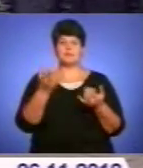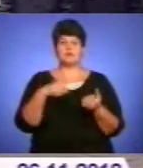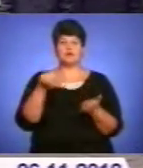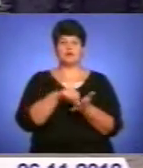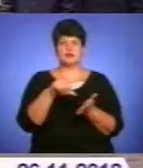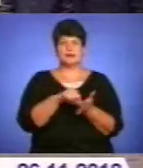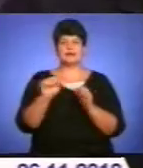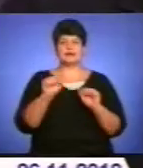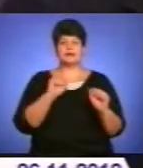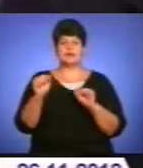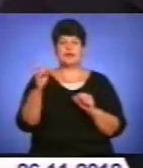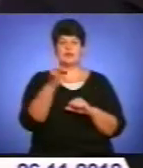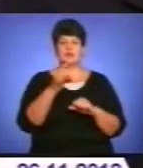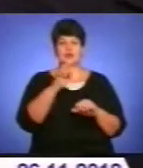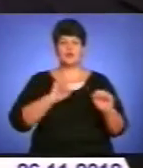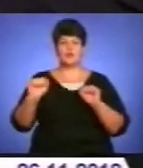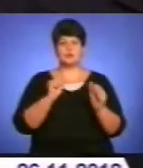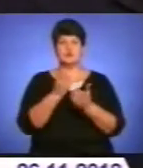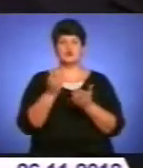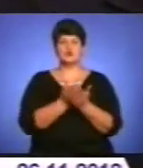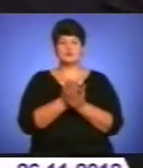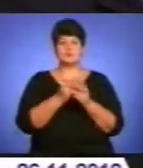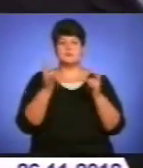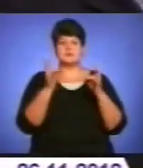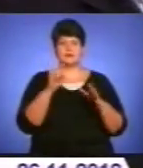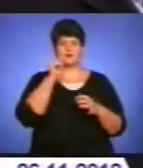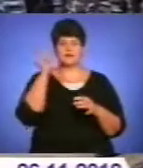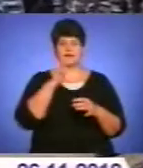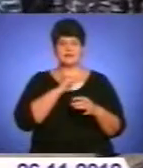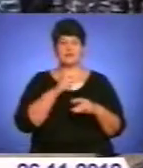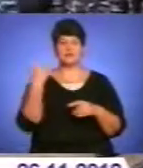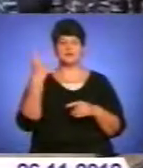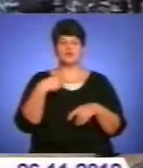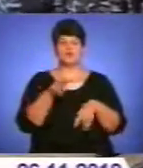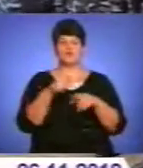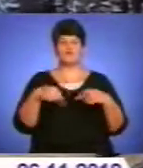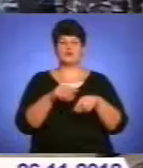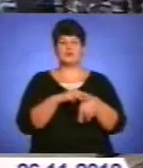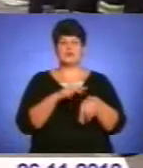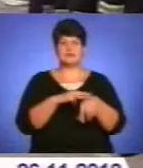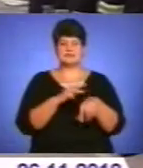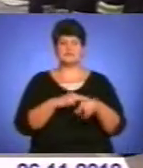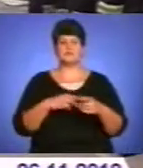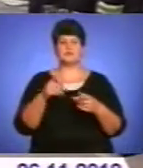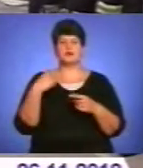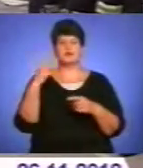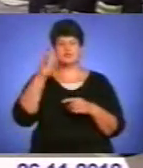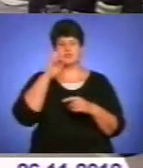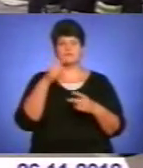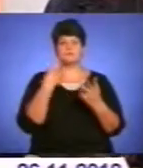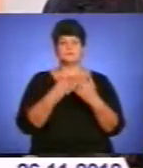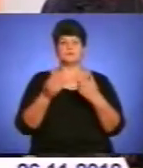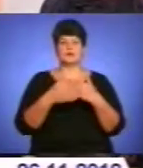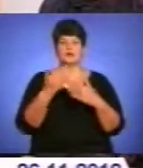особовий склад регіональних управлінь Служби безпеки, обласного управління міліції, Державної пенитенціарної служби, Територіального управління